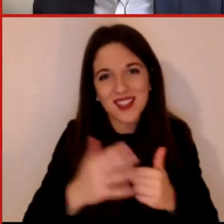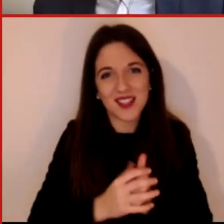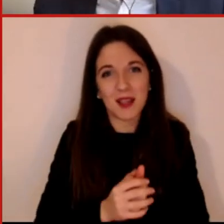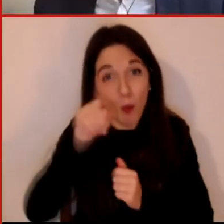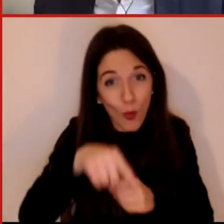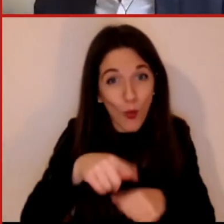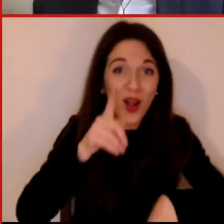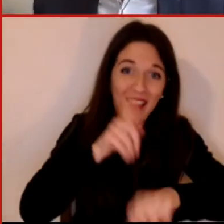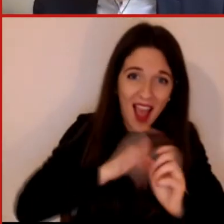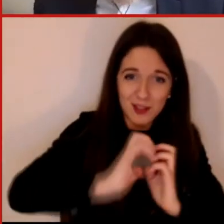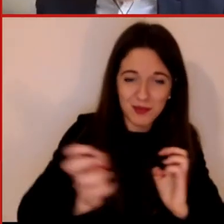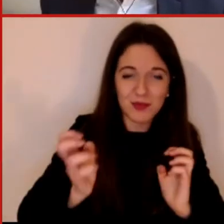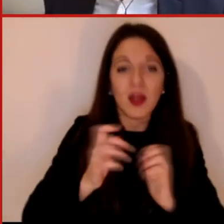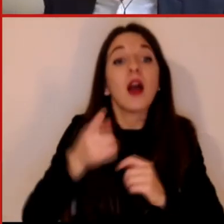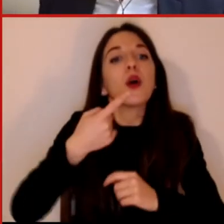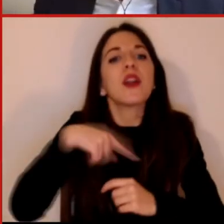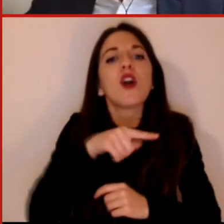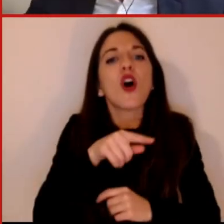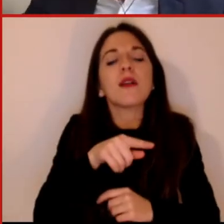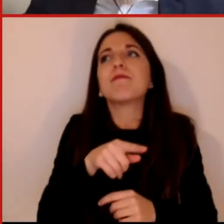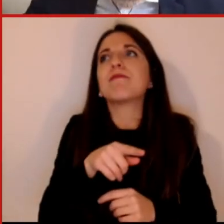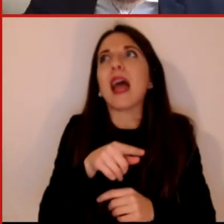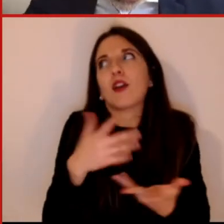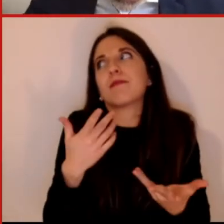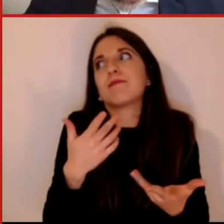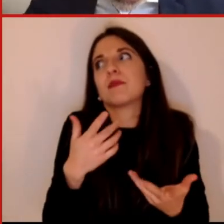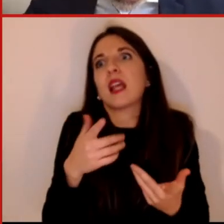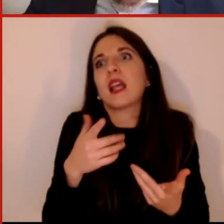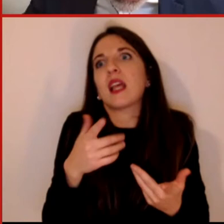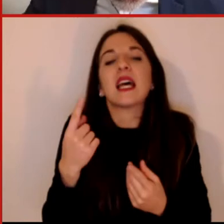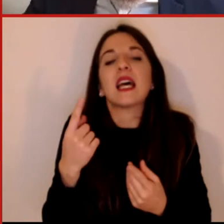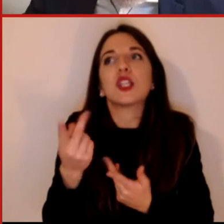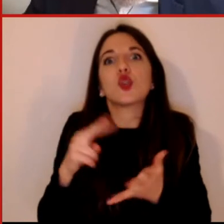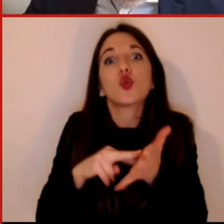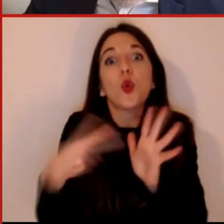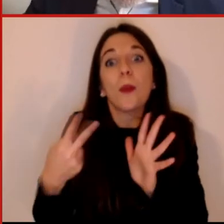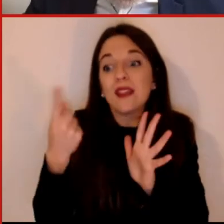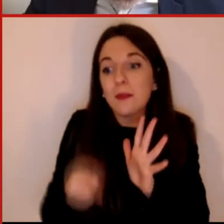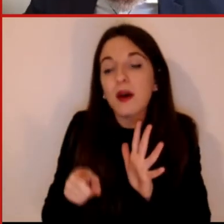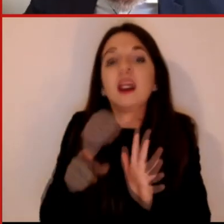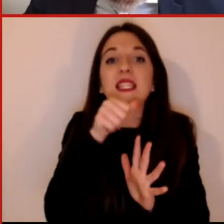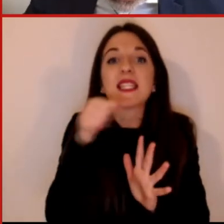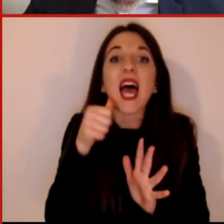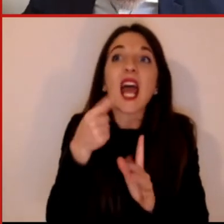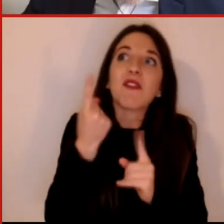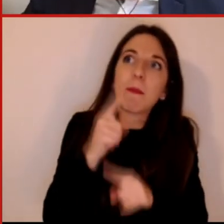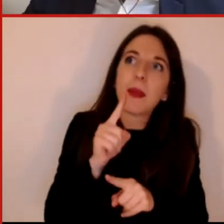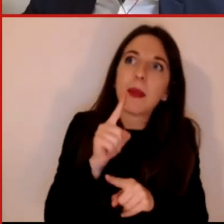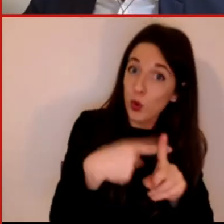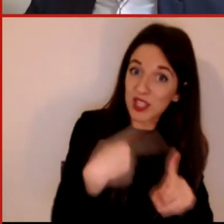come strumenti di controllo e manipolazione quando andiamo a livello del singolo individuo e questo è estremamente importante da tenere